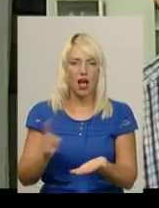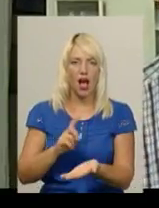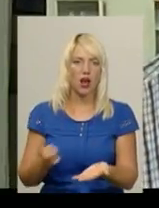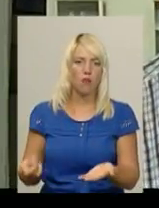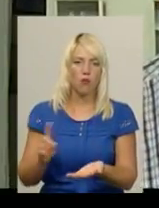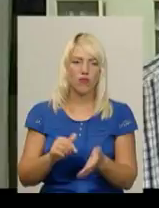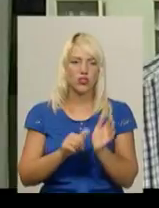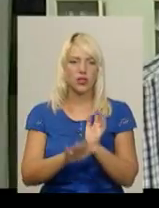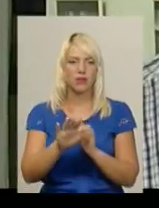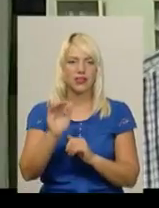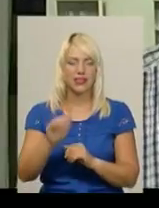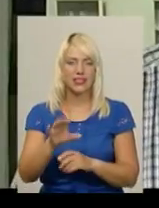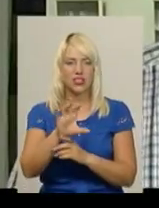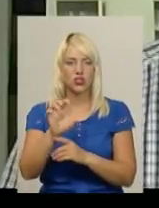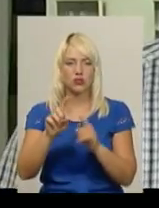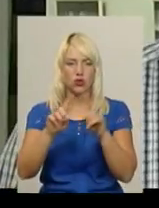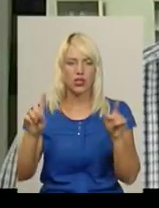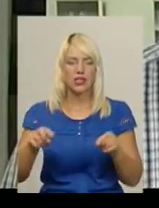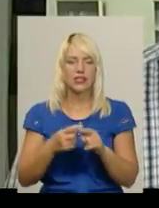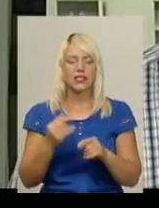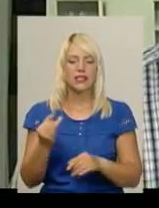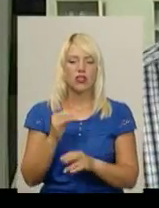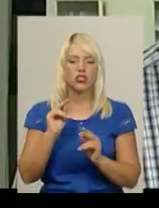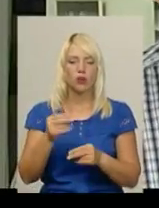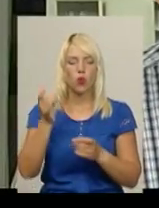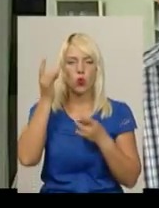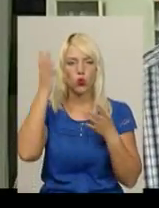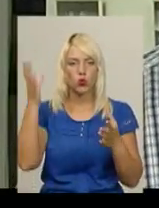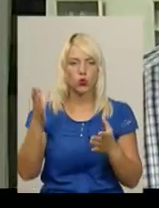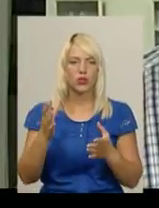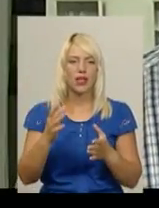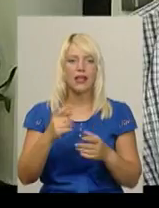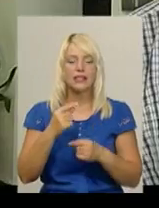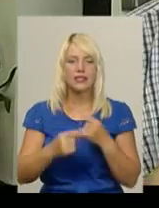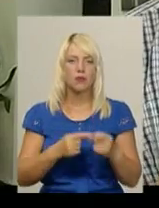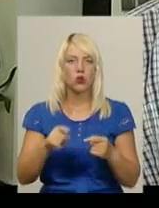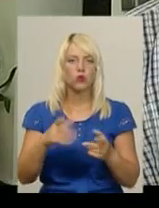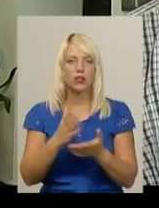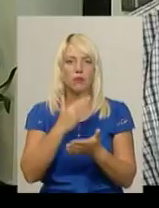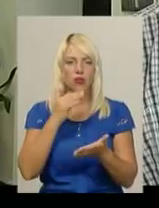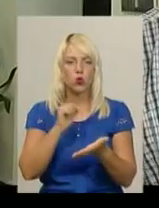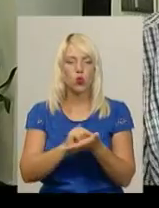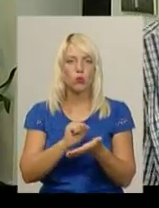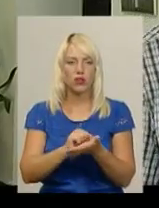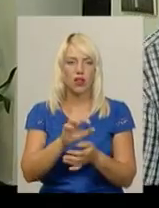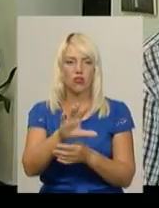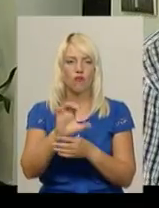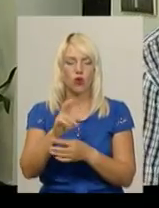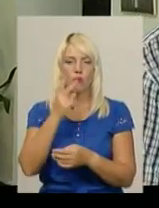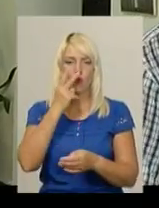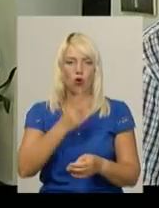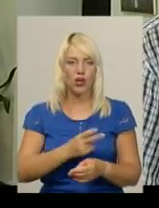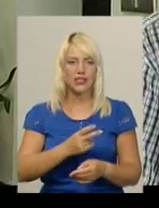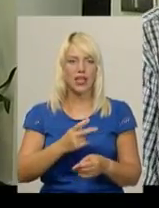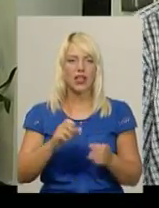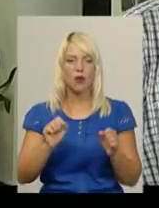цікавіше як культурна спадщина. Тут більше представлена як документальна фотографія. І показали ще такий ракурс